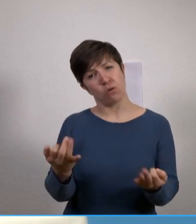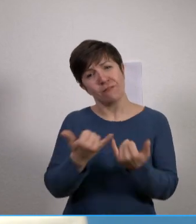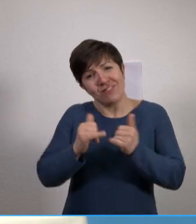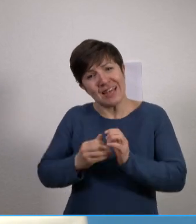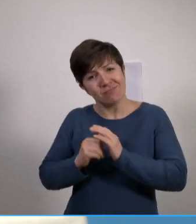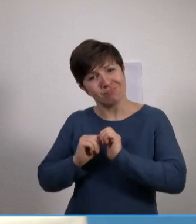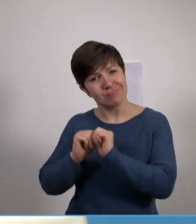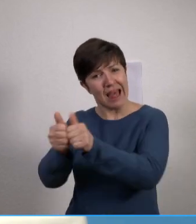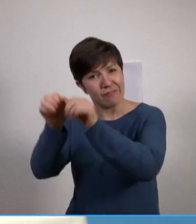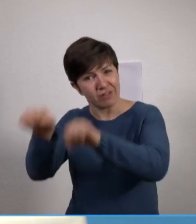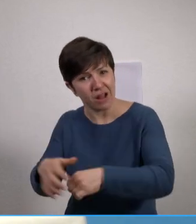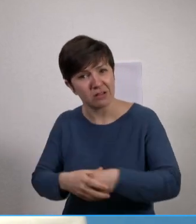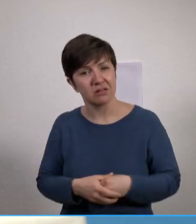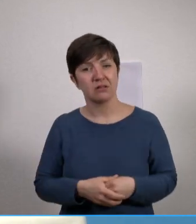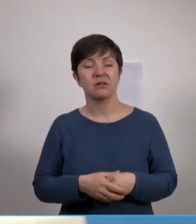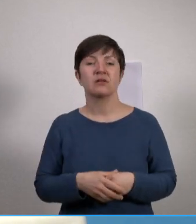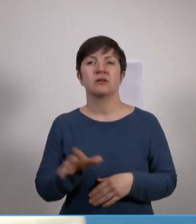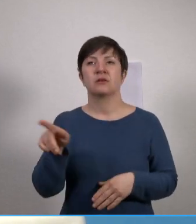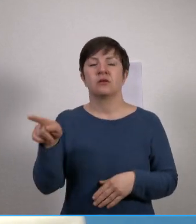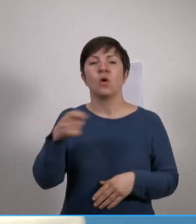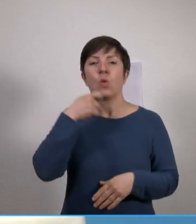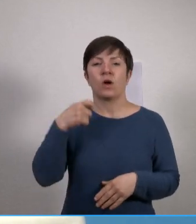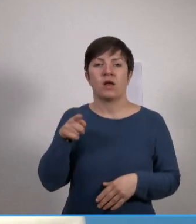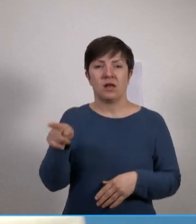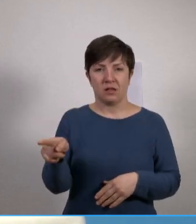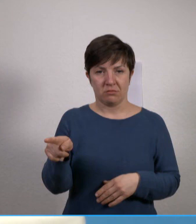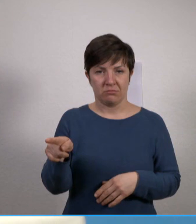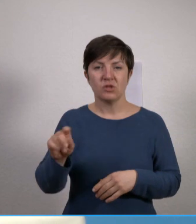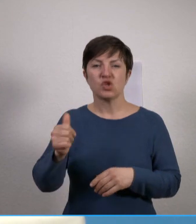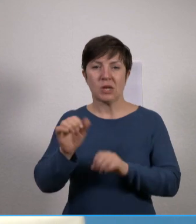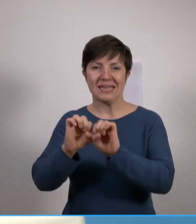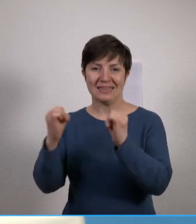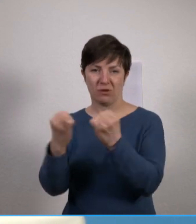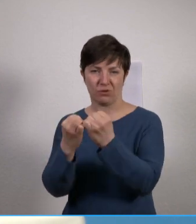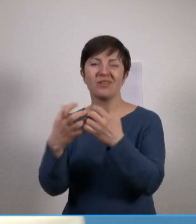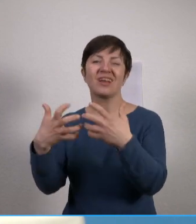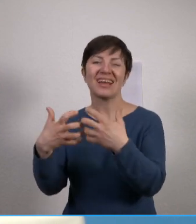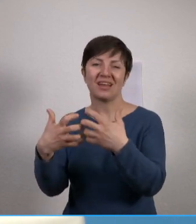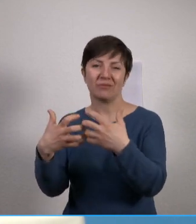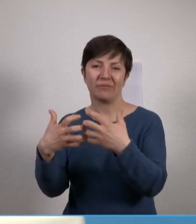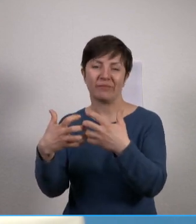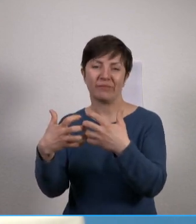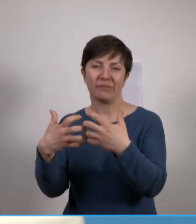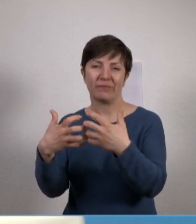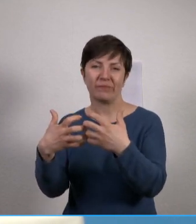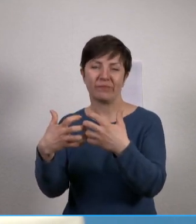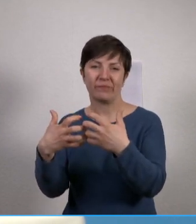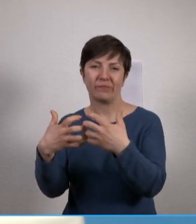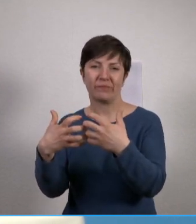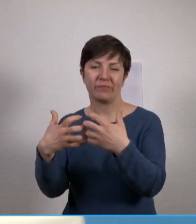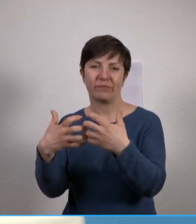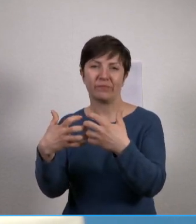Was die Ukraine betrifft, ist ja die Sondersituation, dass wir da in einer Kriegssituation sind. Das unterscheidet sich von den